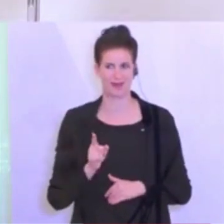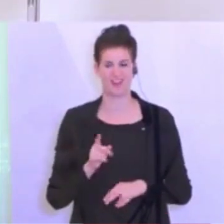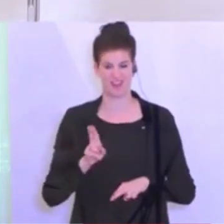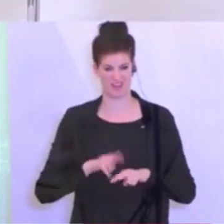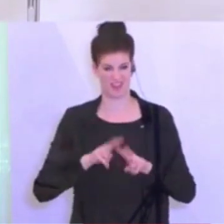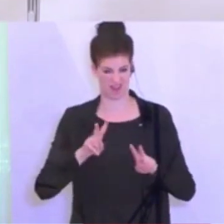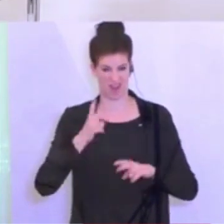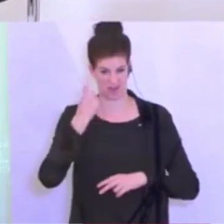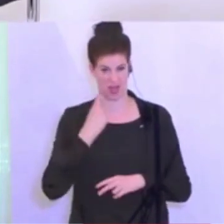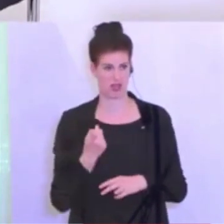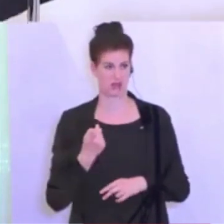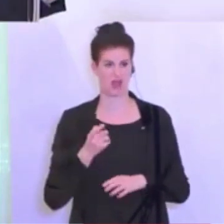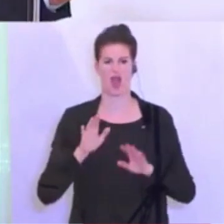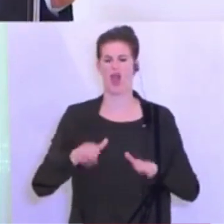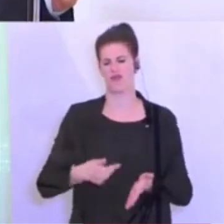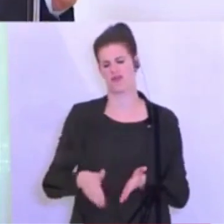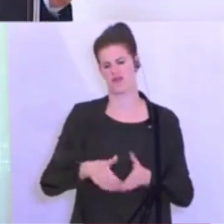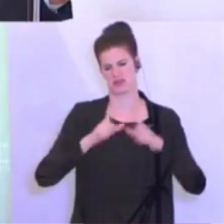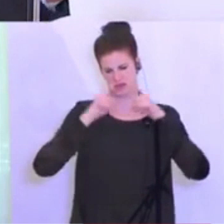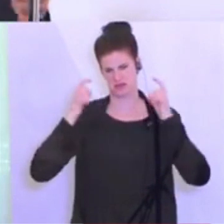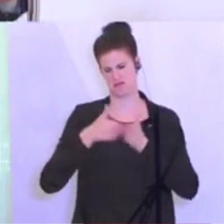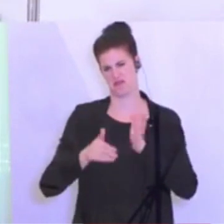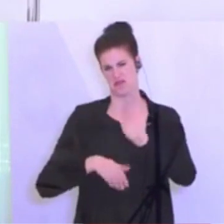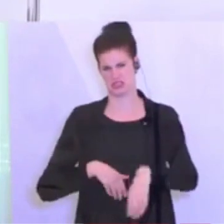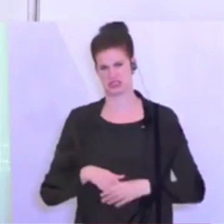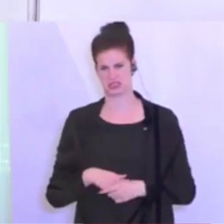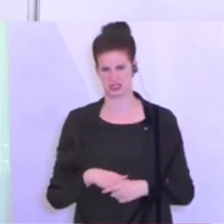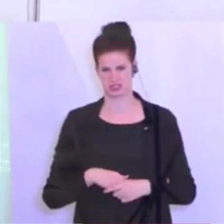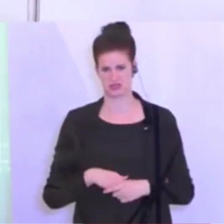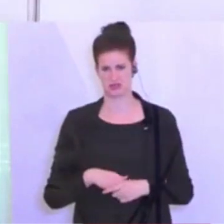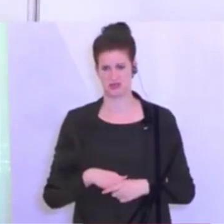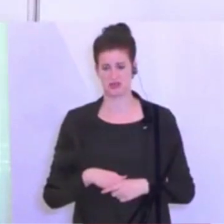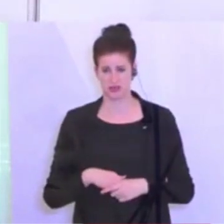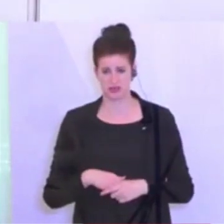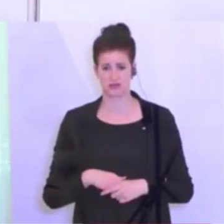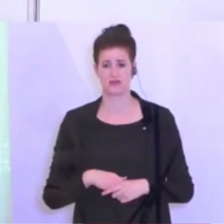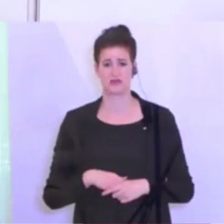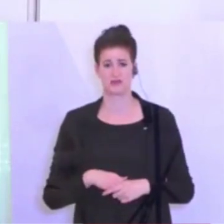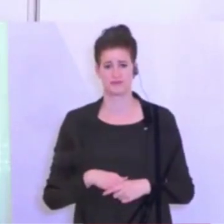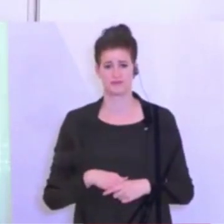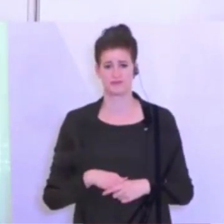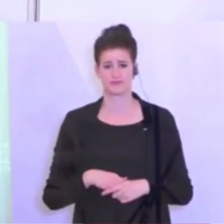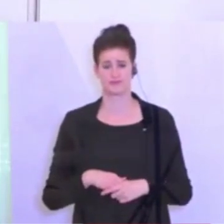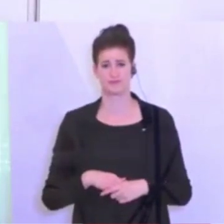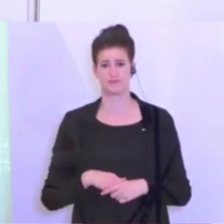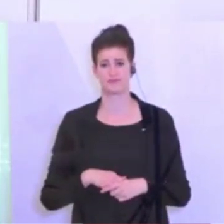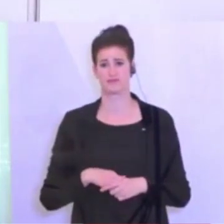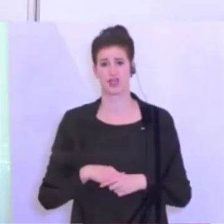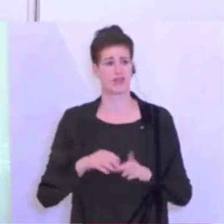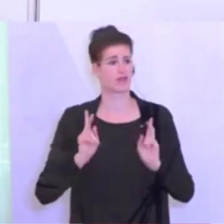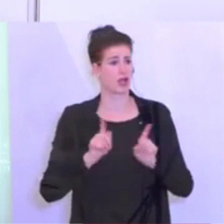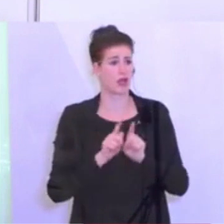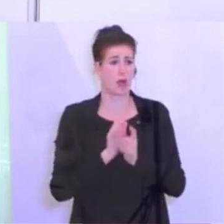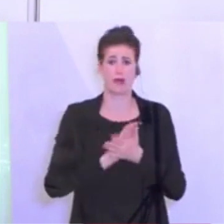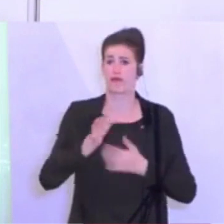dann kann man ja die Herleitung des Kanzlers auf das reduzieren. Ja, wenn ich immer solche Sprünge mache in der Argumentation, dann kann man ja auch fragen, ob der Lockdown überhaupt